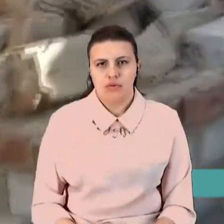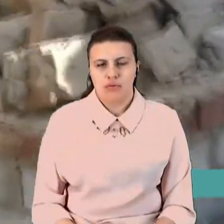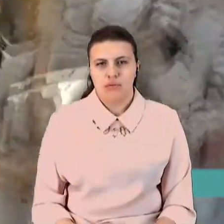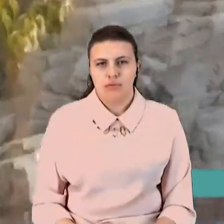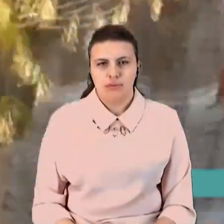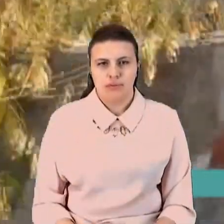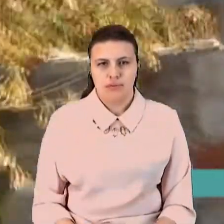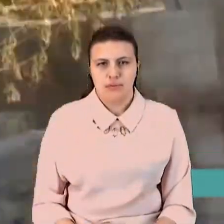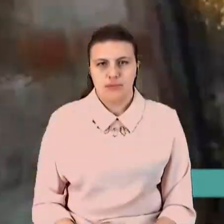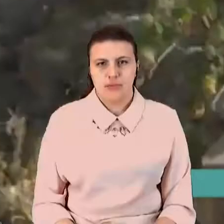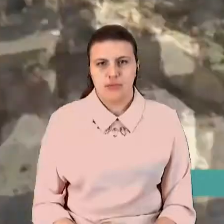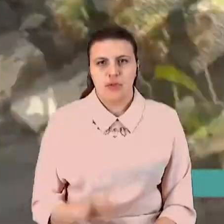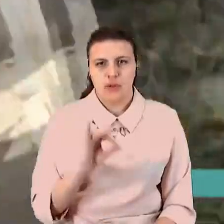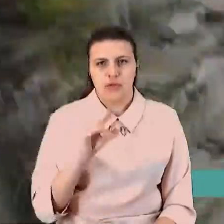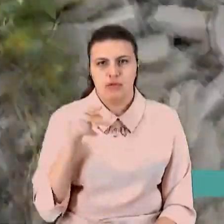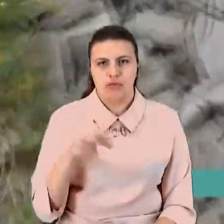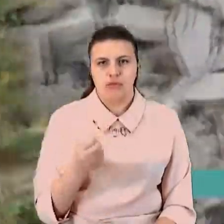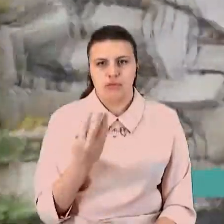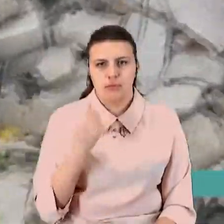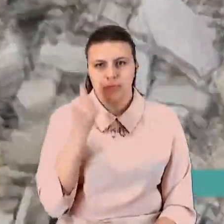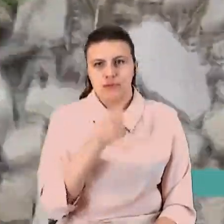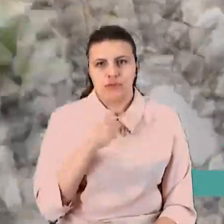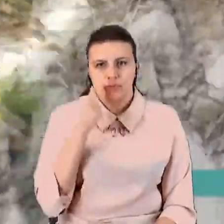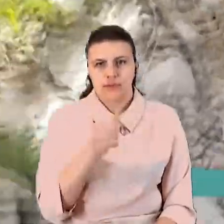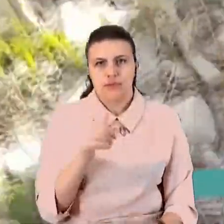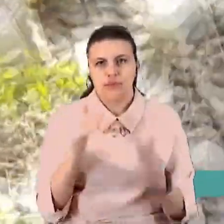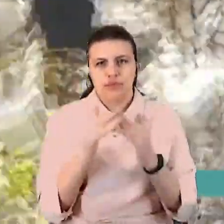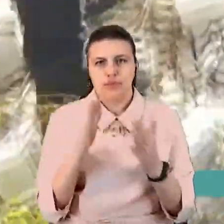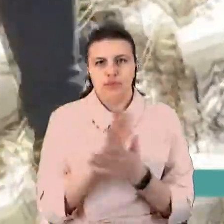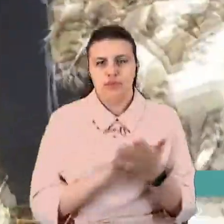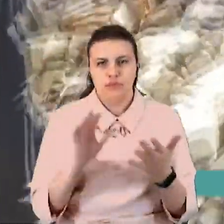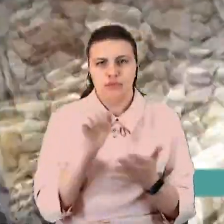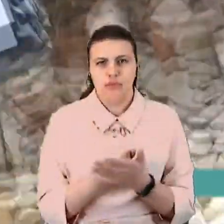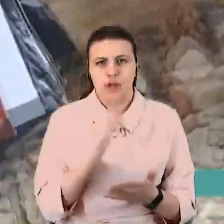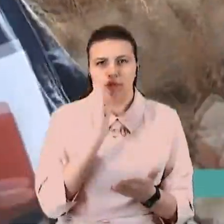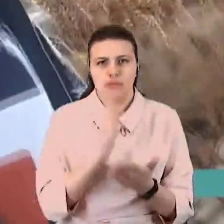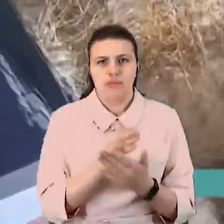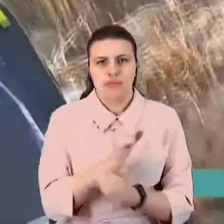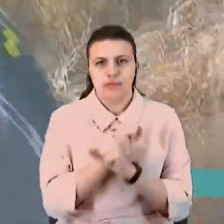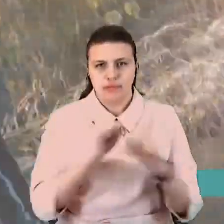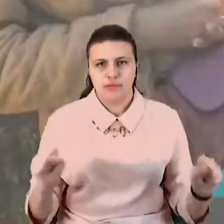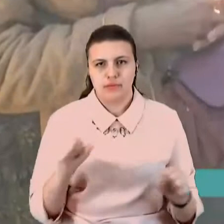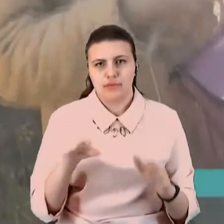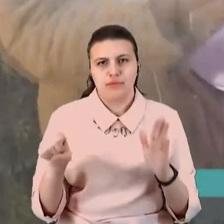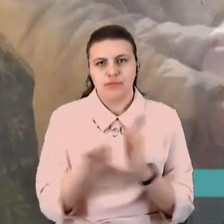У серпні 2014-го будинок розбило прямим попитанням снаряда. Тоді ж загинув у чоловік.